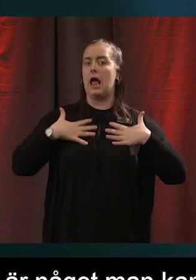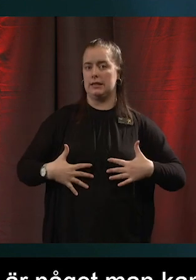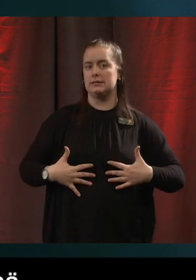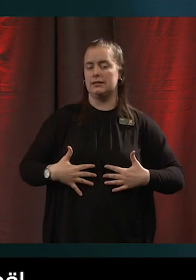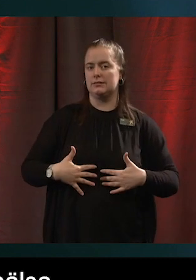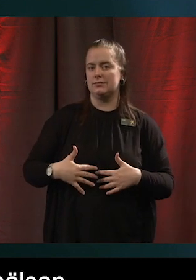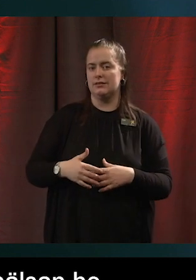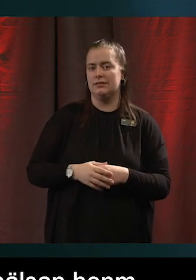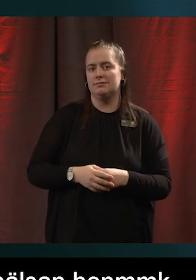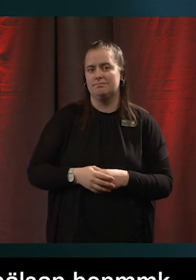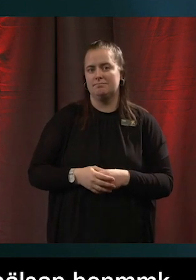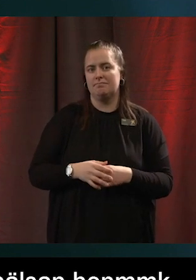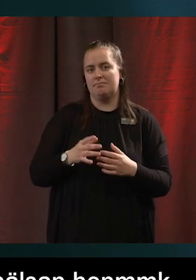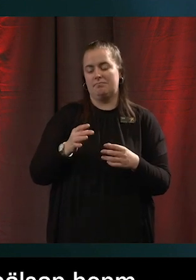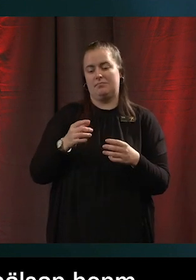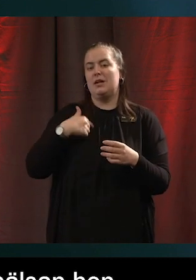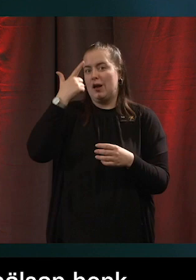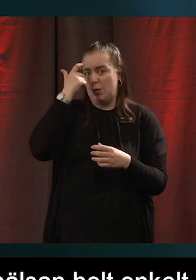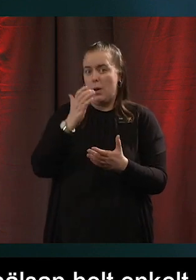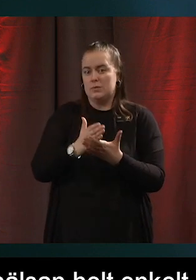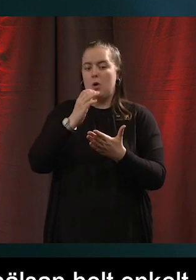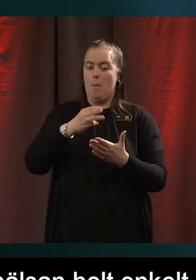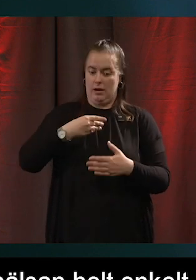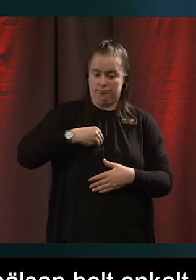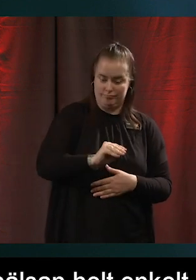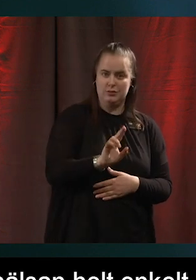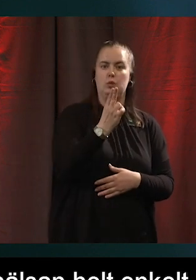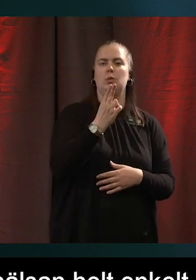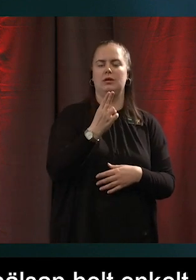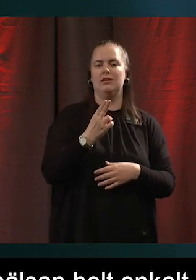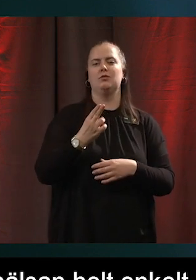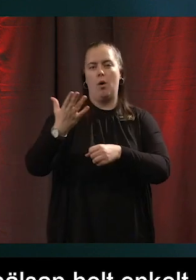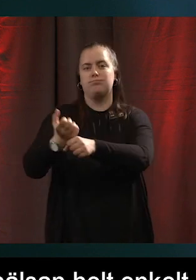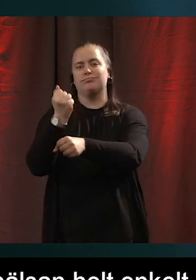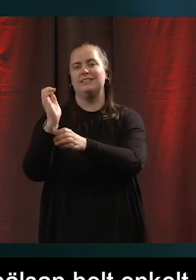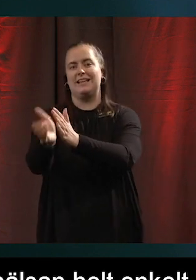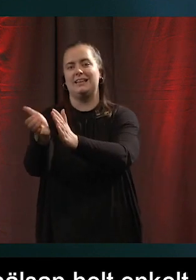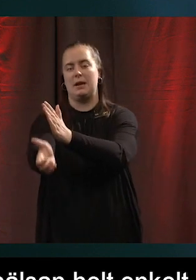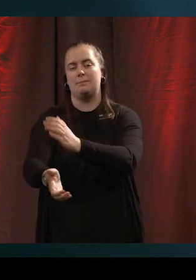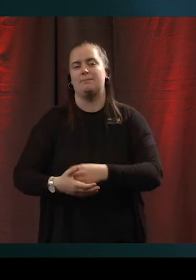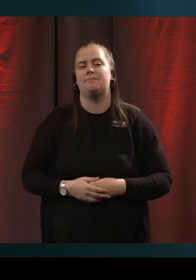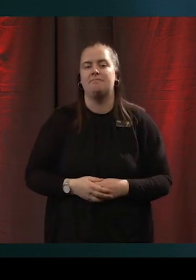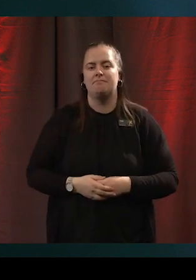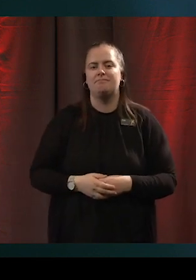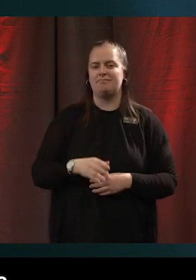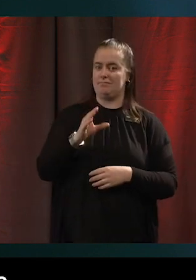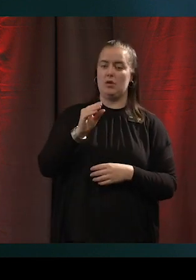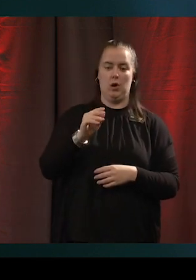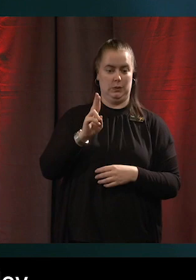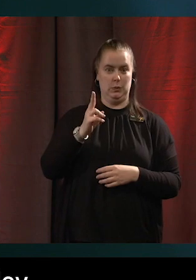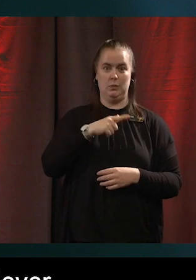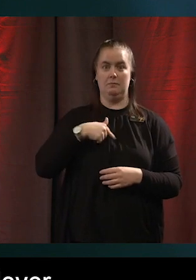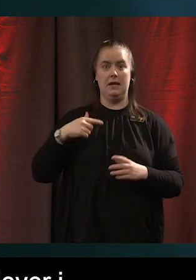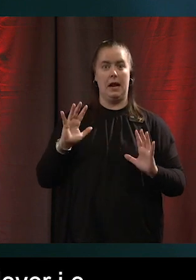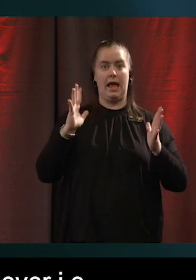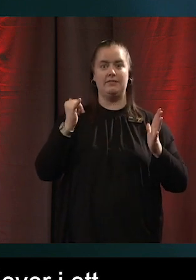kommer att igen, det kommer man kunna räkna hem tror jag om man förhindrar utbrändheten. Vi lever ju i ett stort experiment så vi